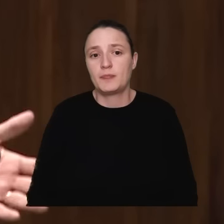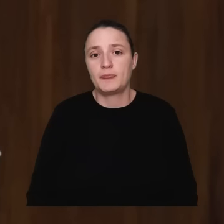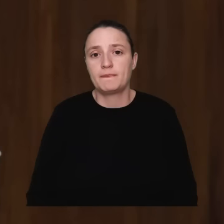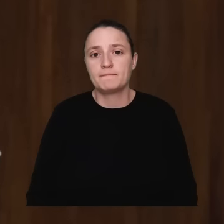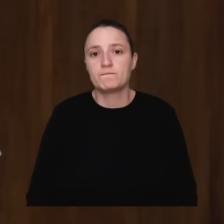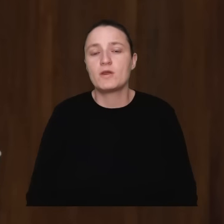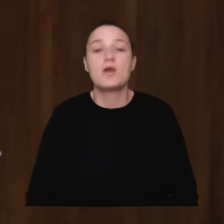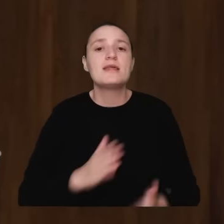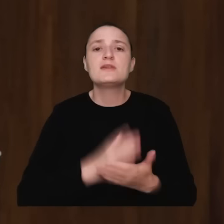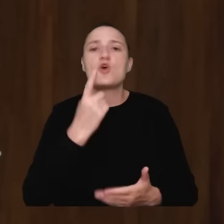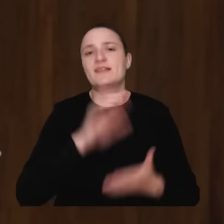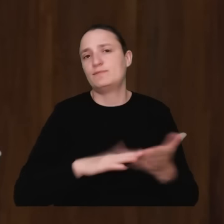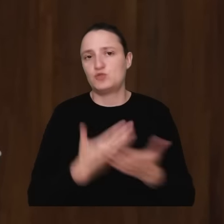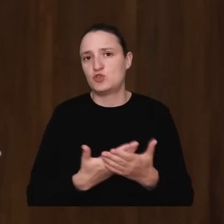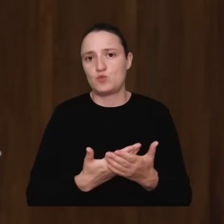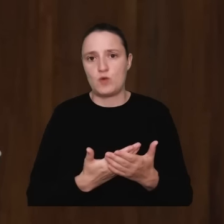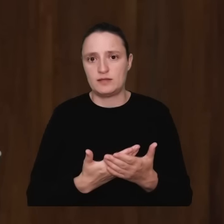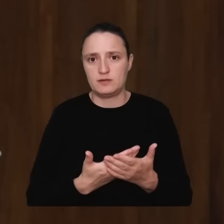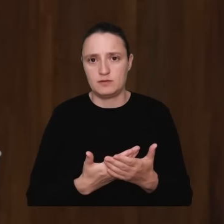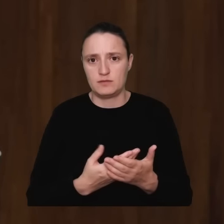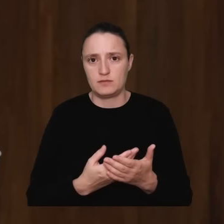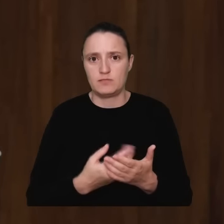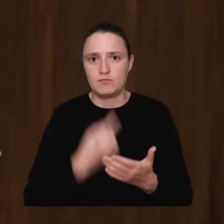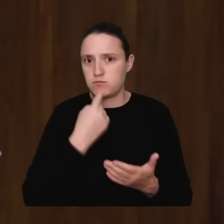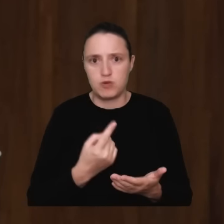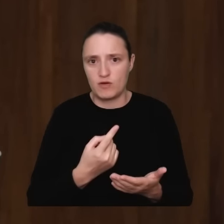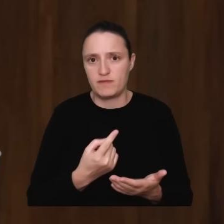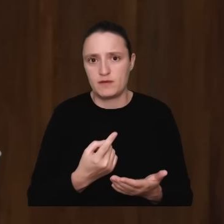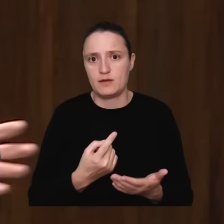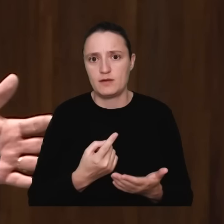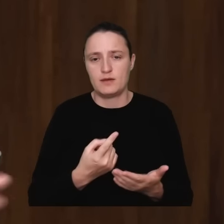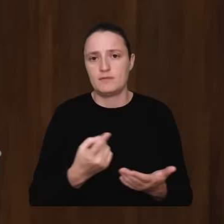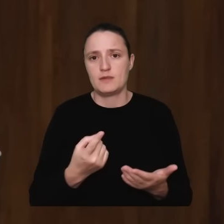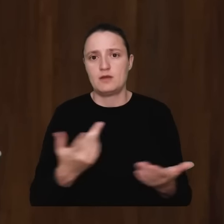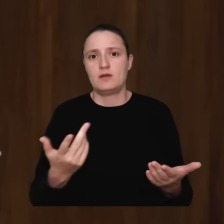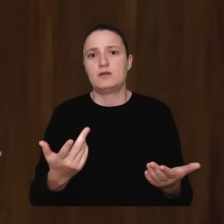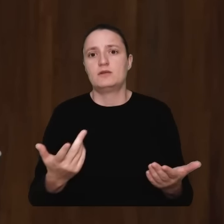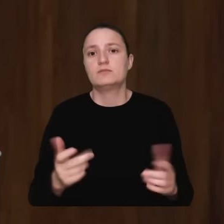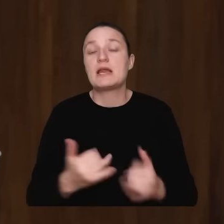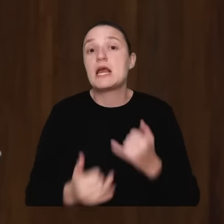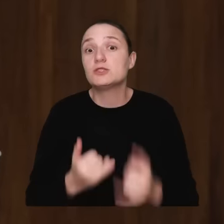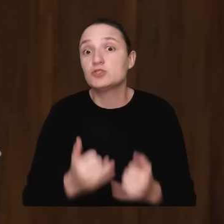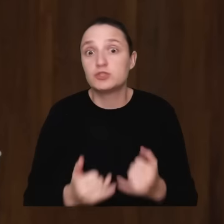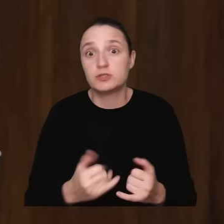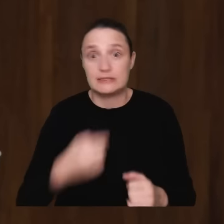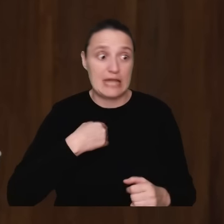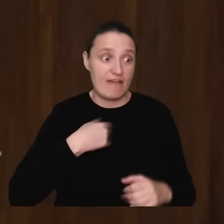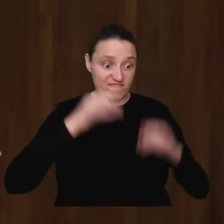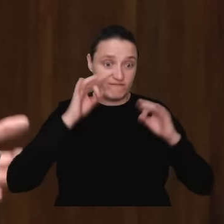Tylko jeden przykład, szanowni państwo, żeby zobrazować absurdalność tych zarzutów. No jeżeli zarzuca mi się, że